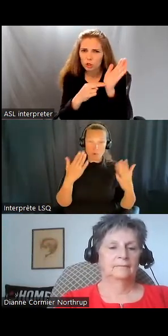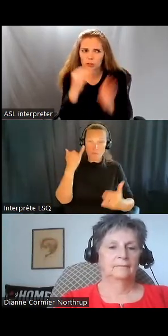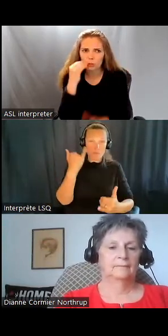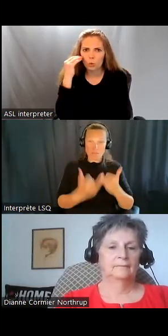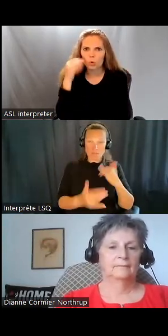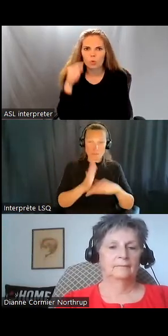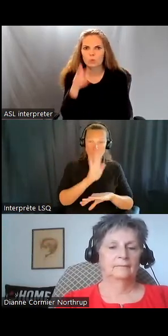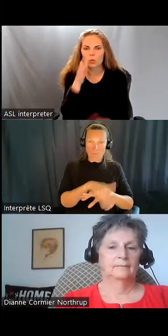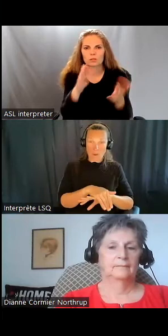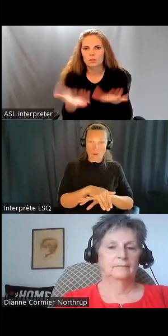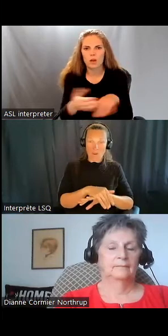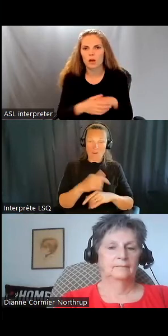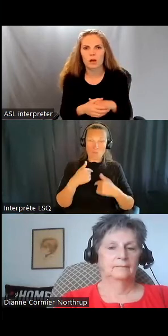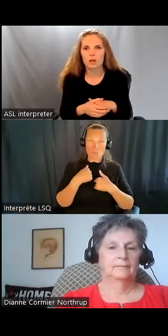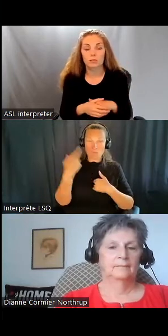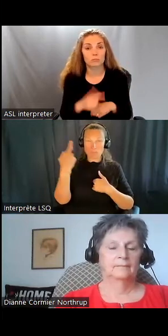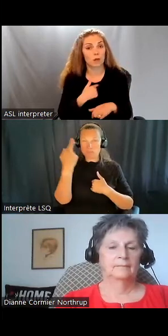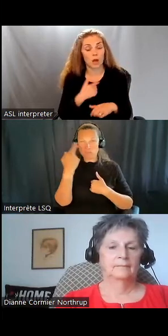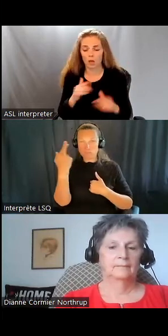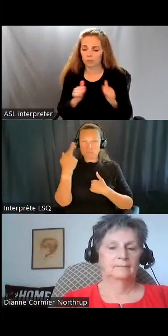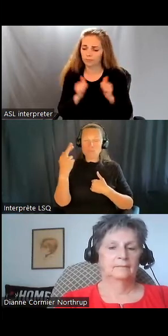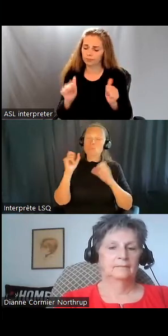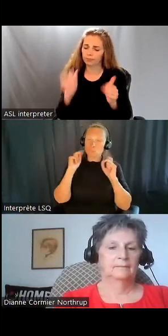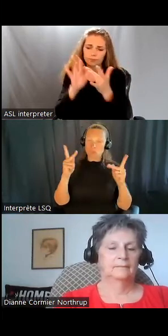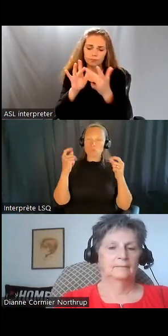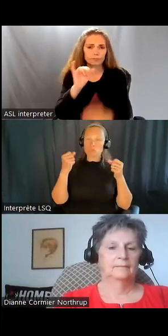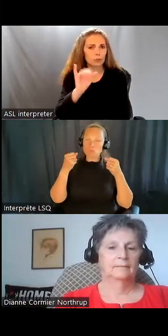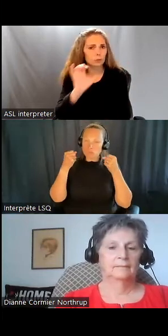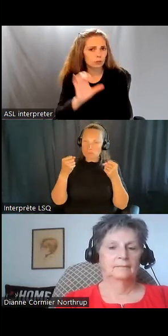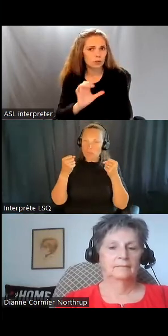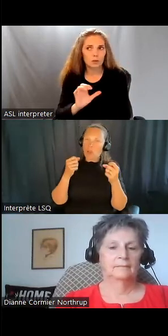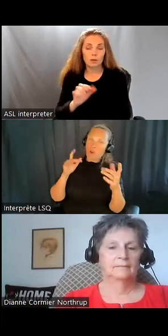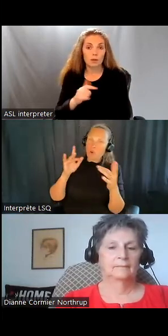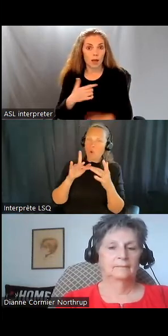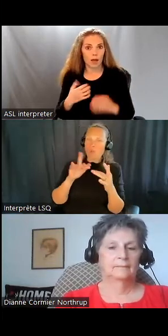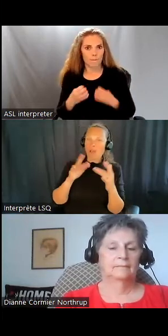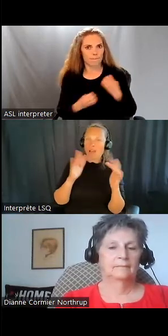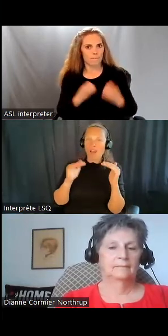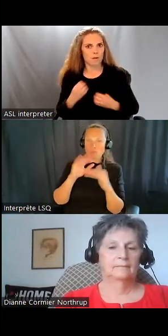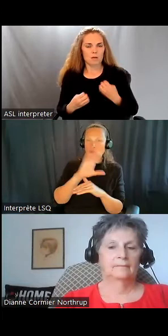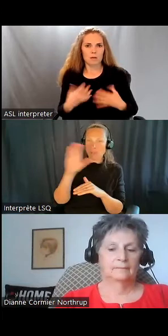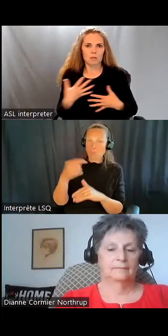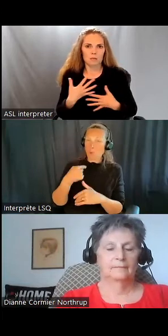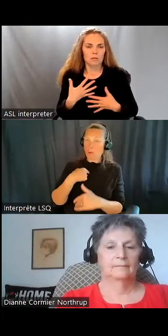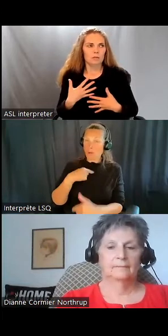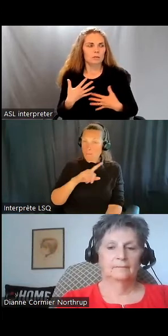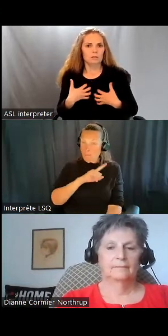contacter Inclusion Canada. j'avais peur, j'étais en colère, c